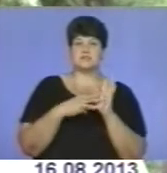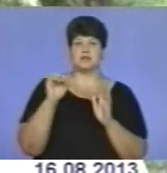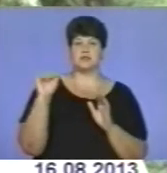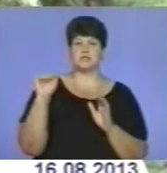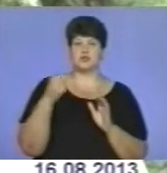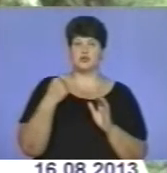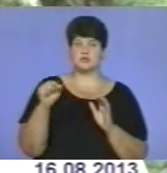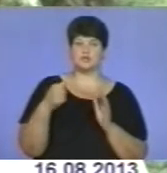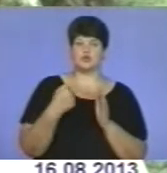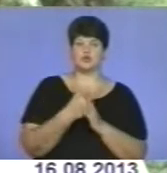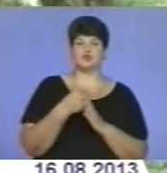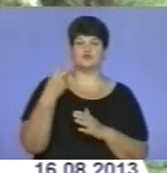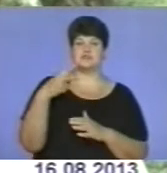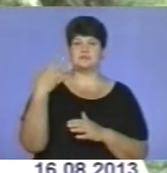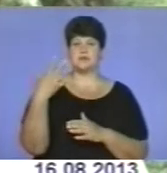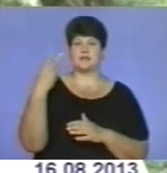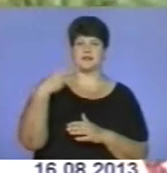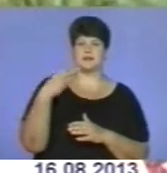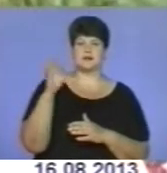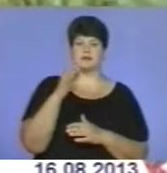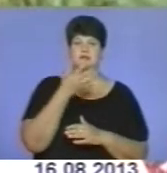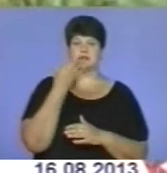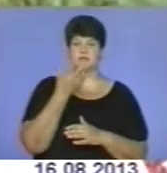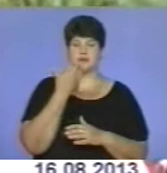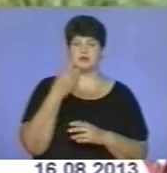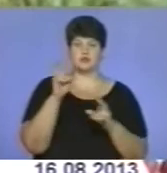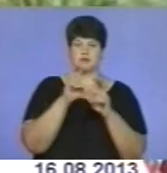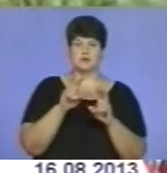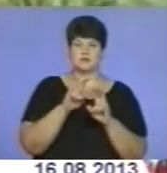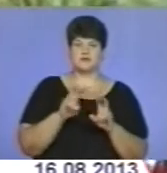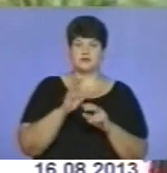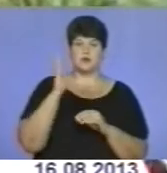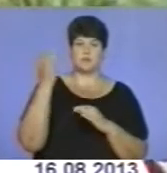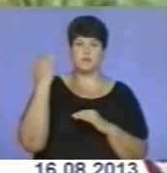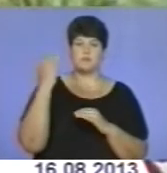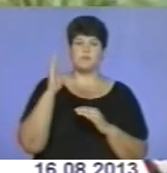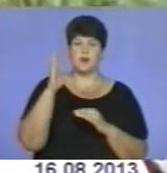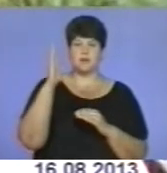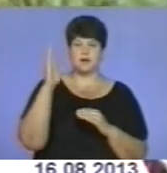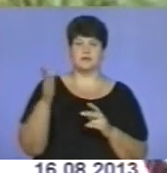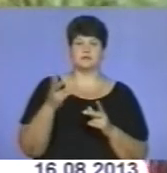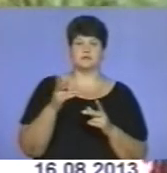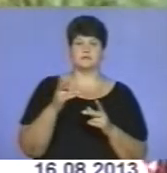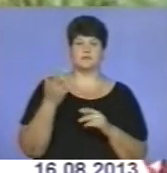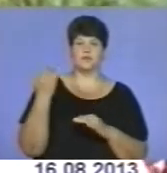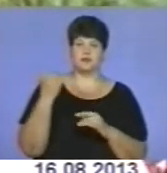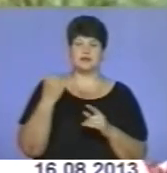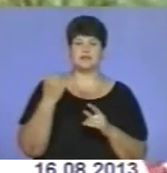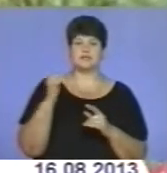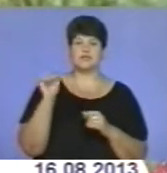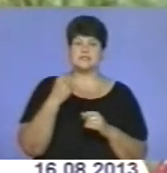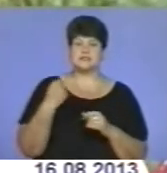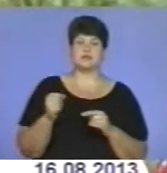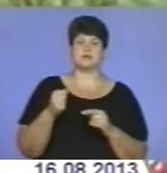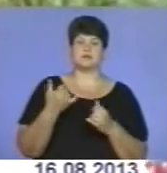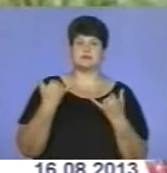до 25-30 градусів тепла. Якщо аналізувати попередні прогнози Українського гідромицентру, то серпень цьогоріч